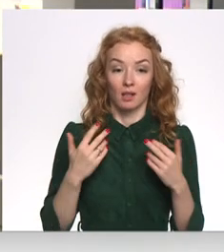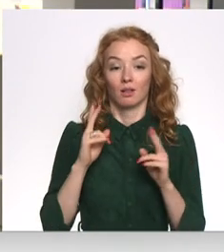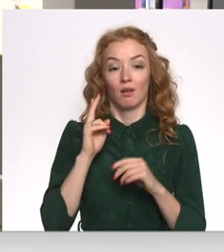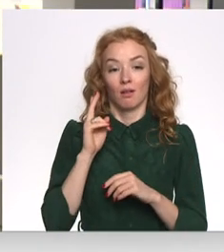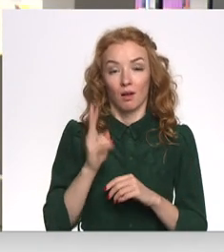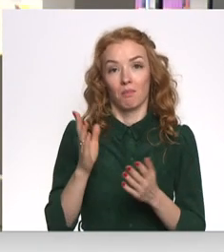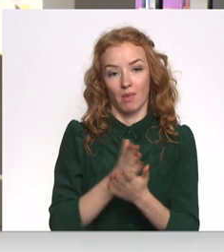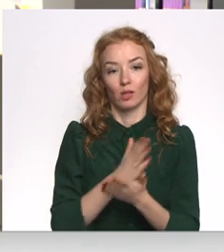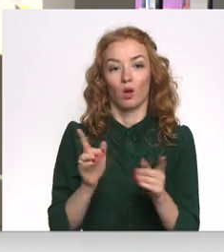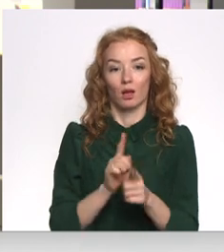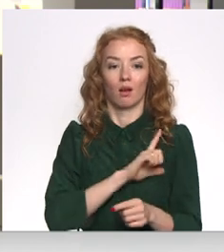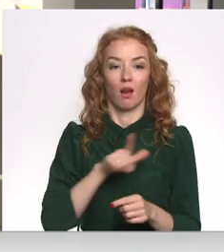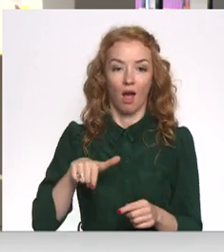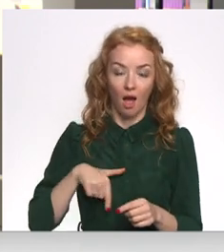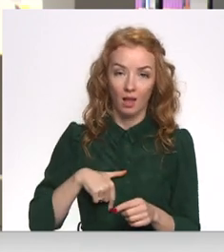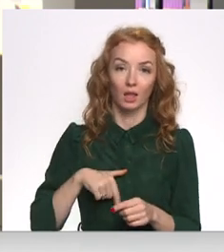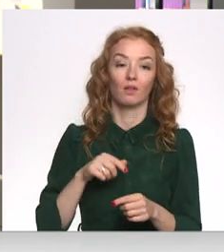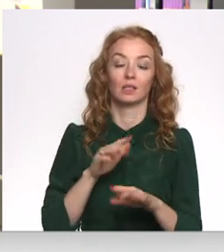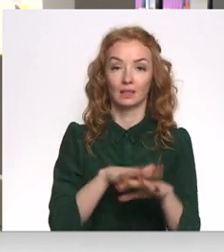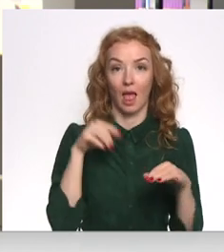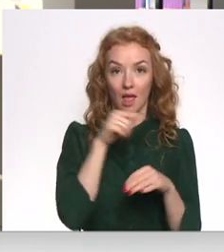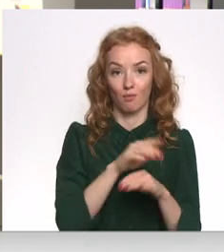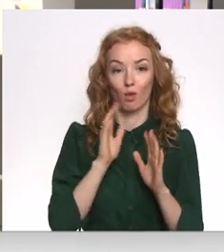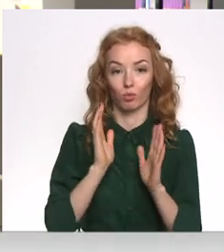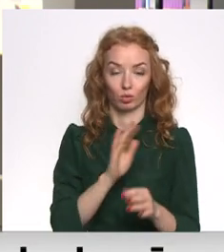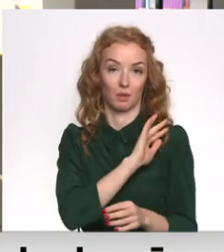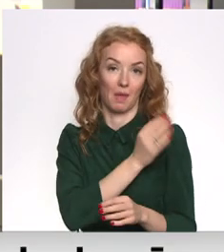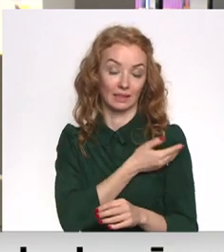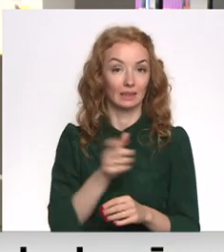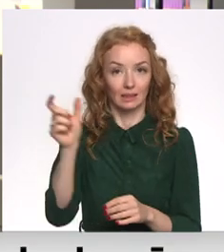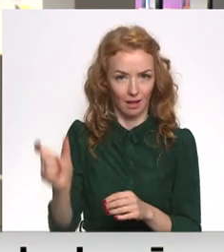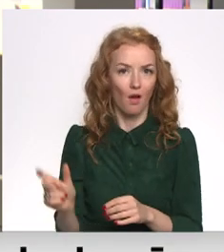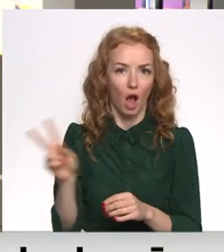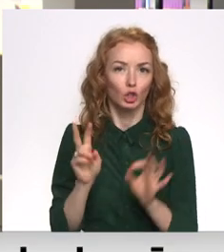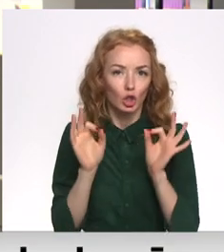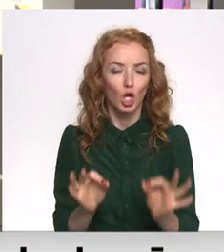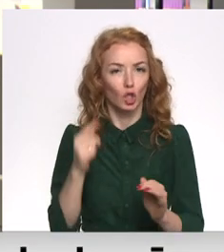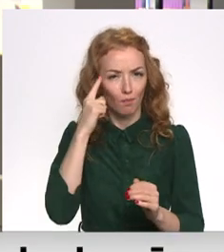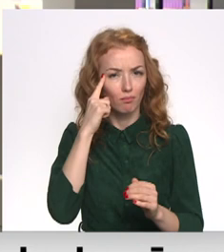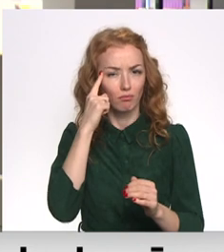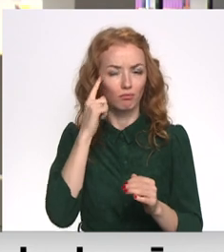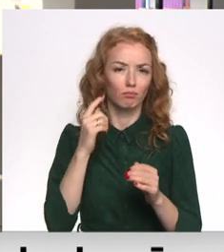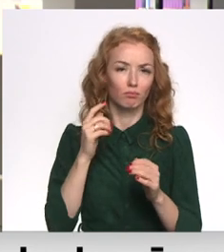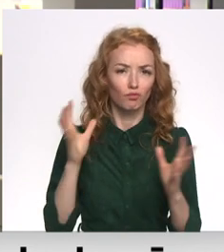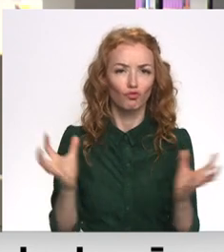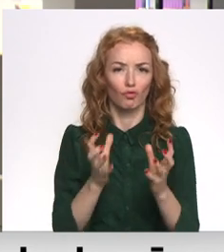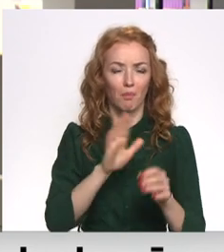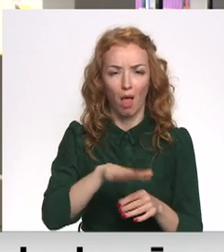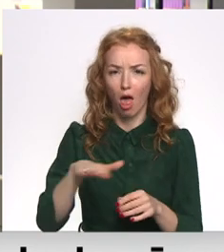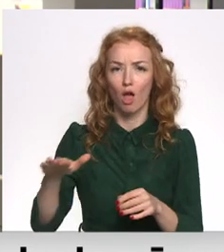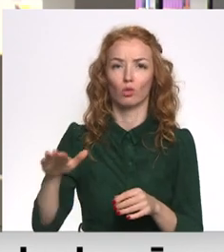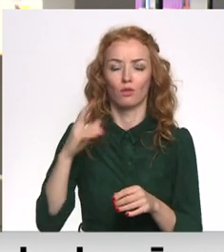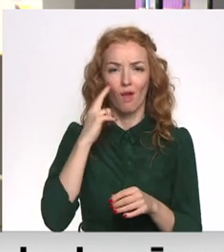beidzot arī Latvijai tieši saimā būs arī spēcīgs cilvēks, kurš tiešām domā par bērniem,